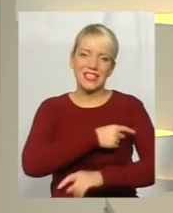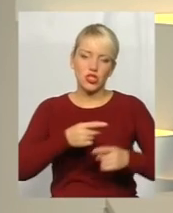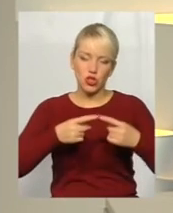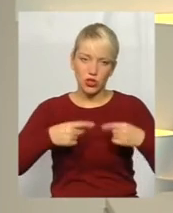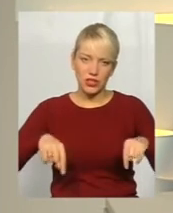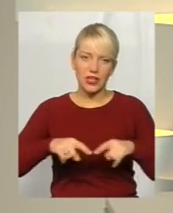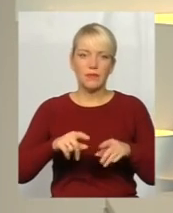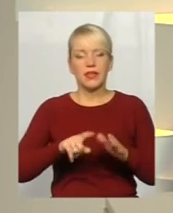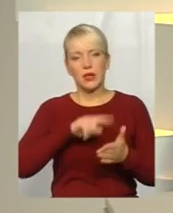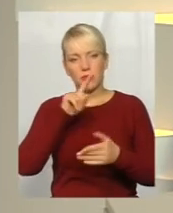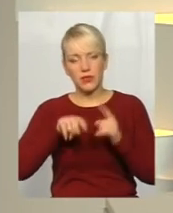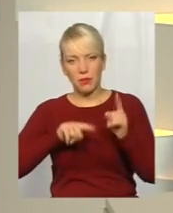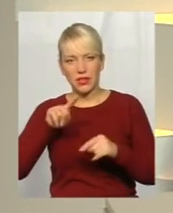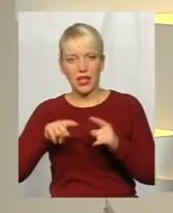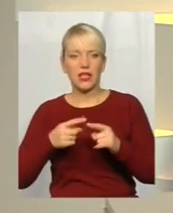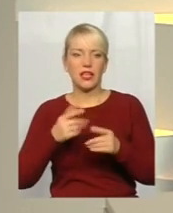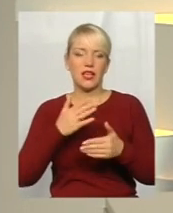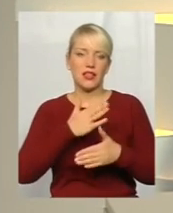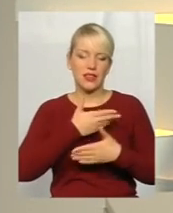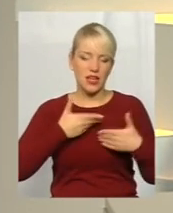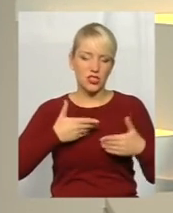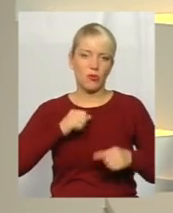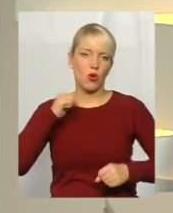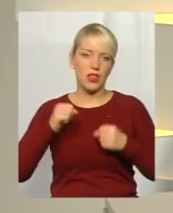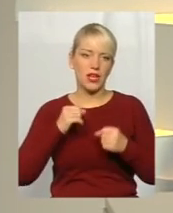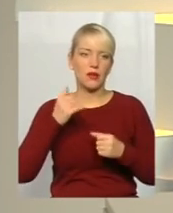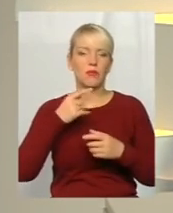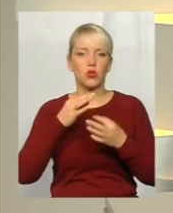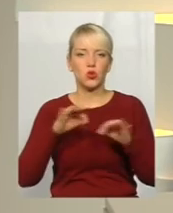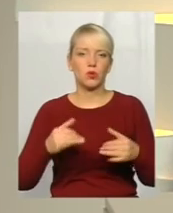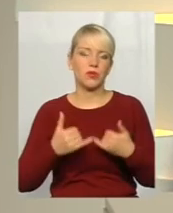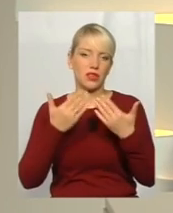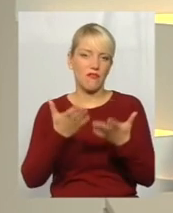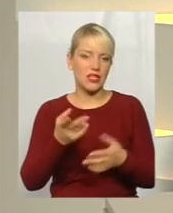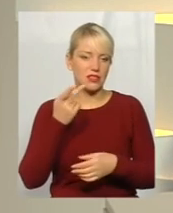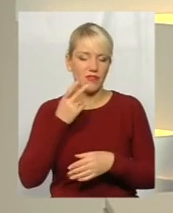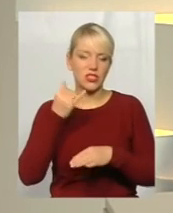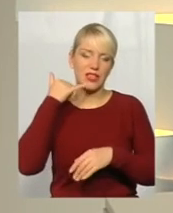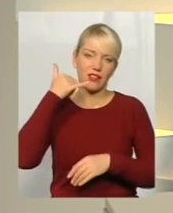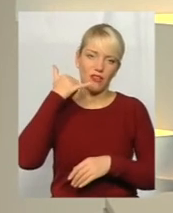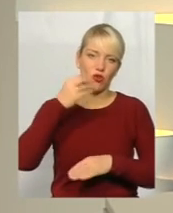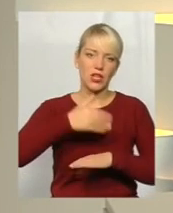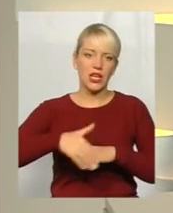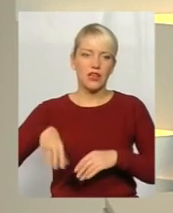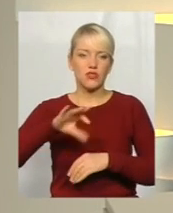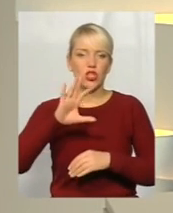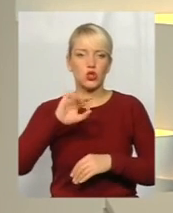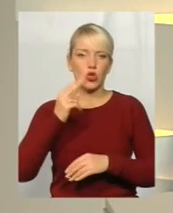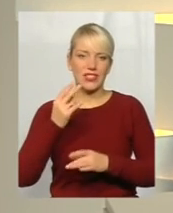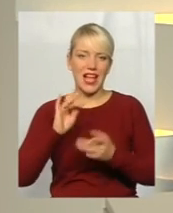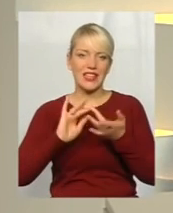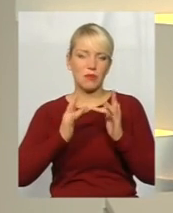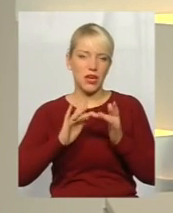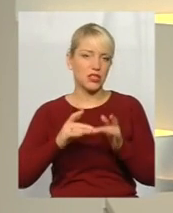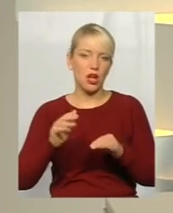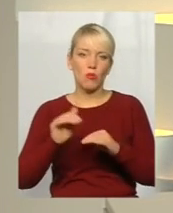Наші колеги, ми доступні для вас завжди, як за телефонами, так і адресно, а також у всіх соціальних мережах. Тому